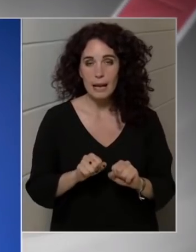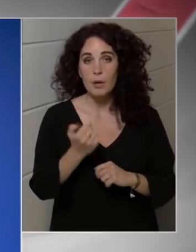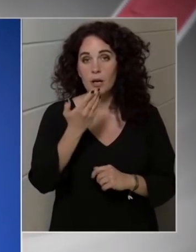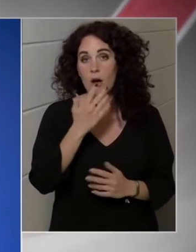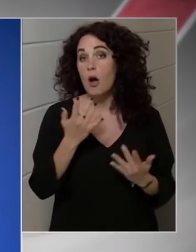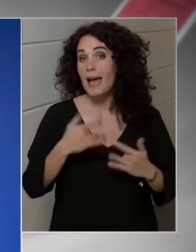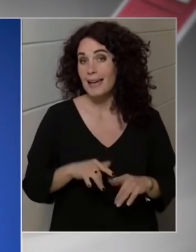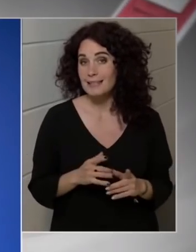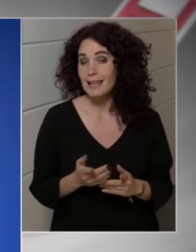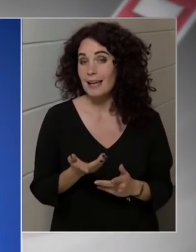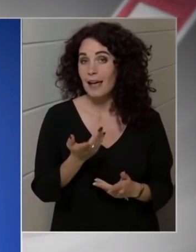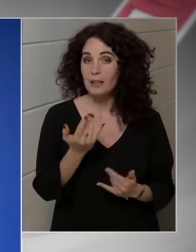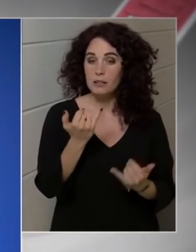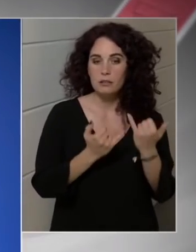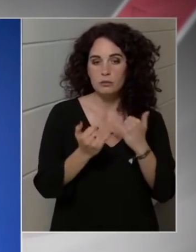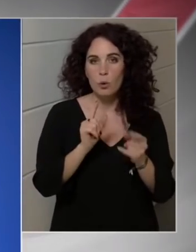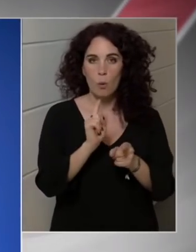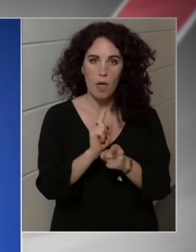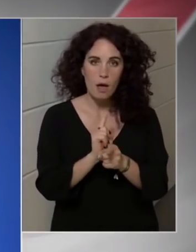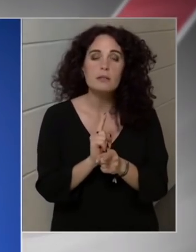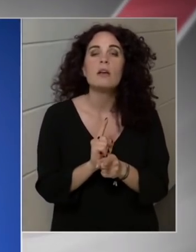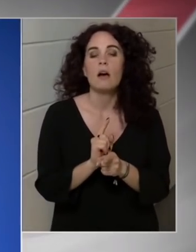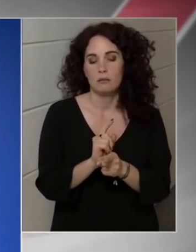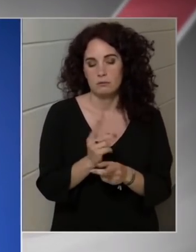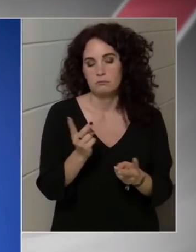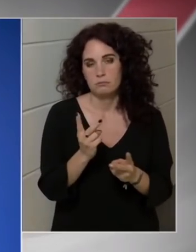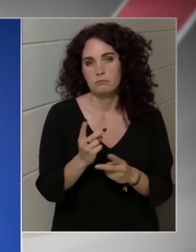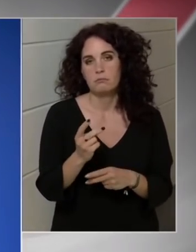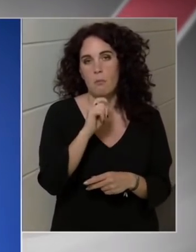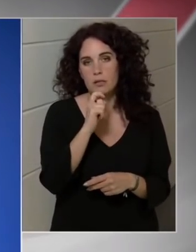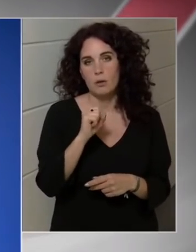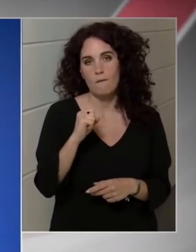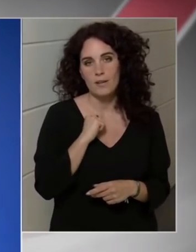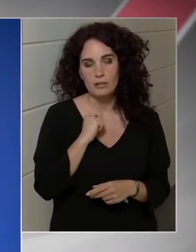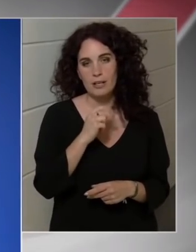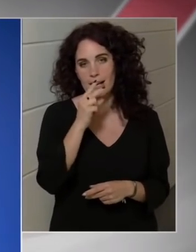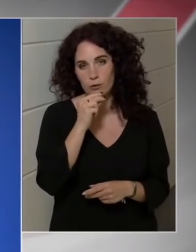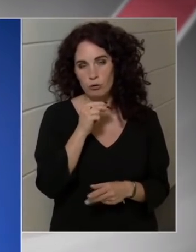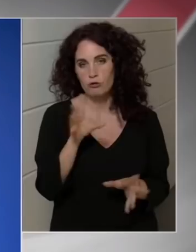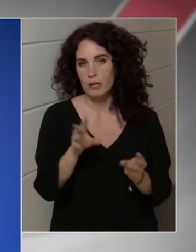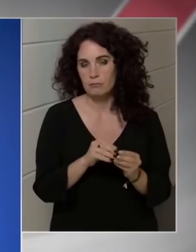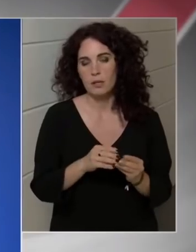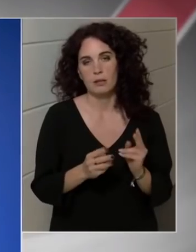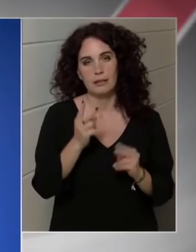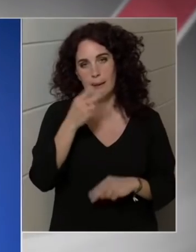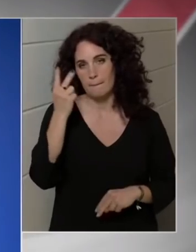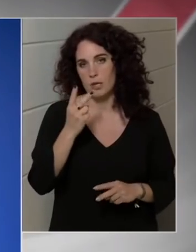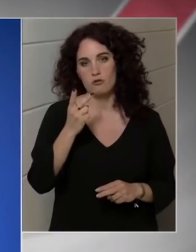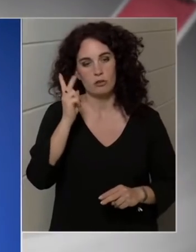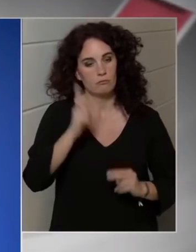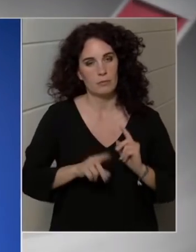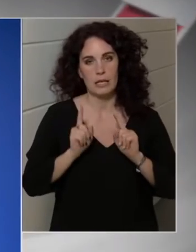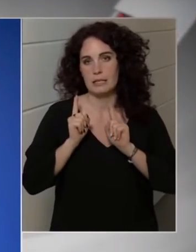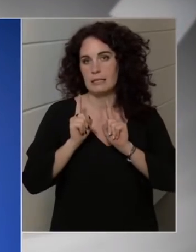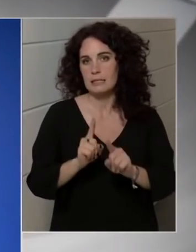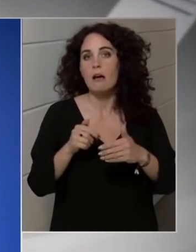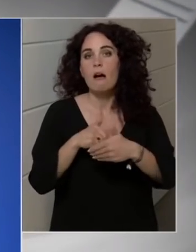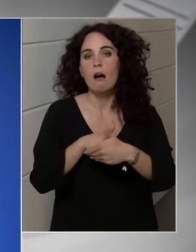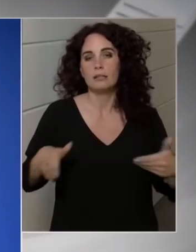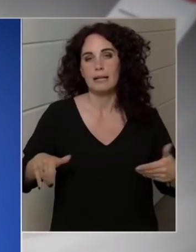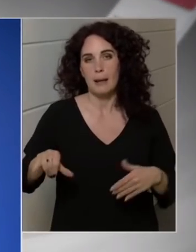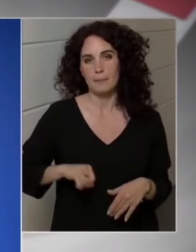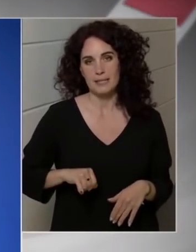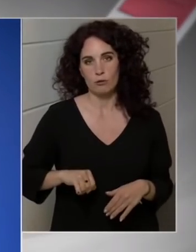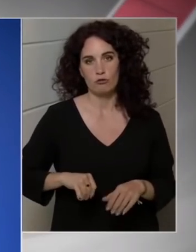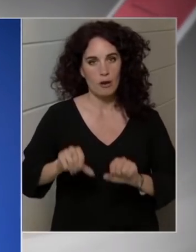ennek indokát nem látjuk. Tehát a jelenlegi keretek között marad a határvédelem azzal, hogy ha a